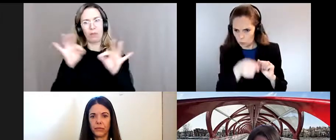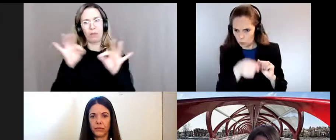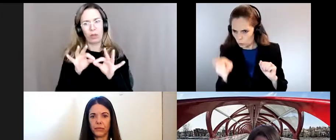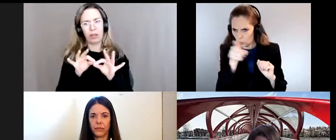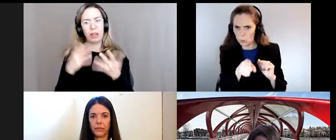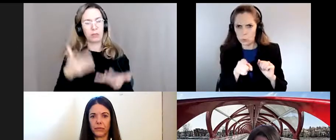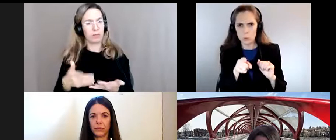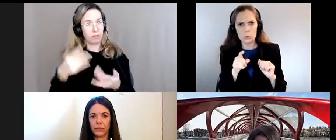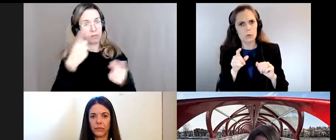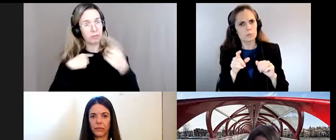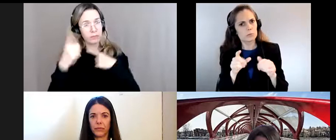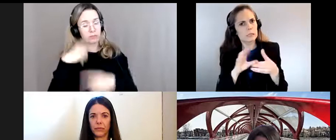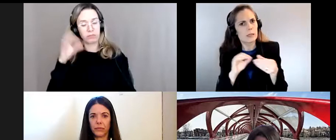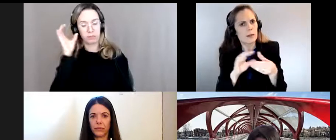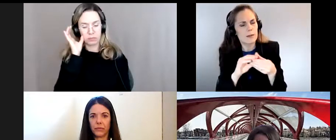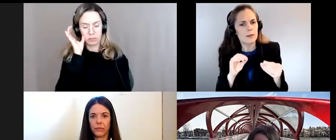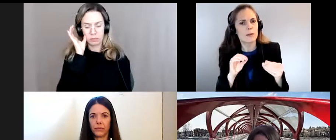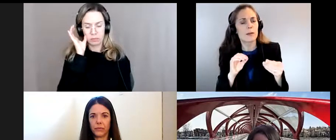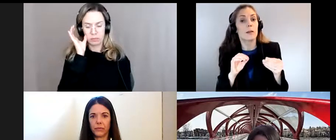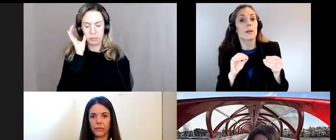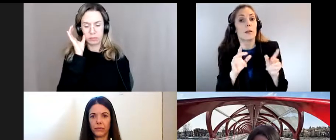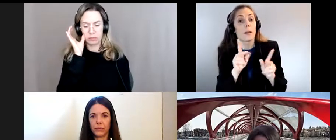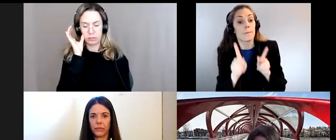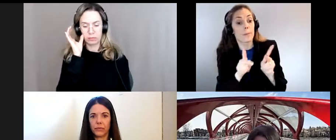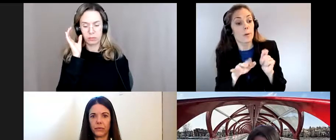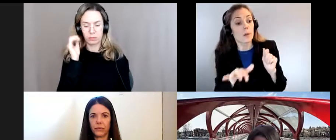entendu le mentionner dans vos propos